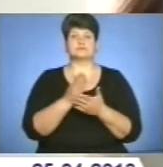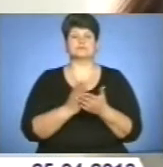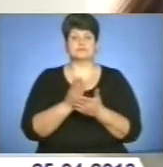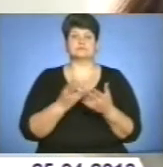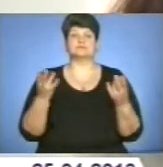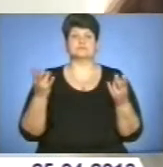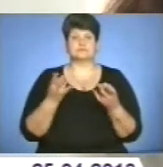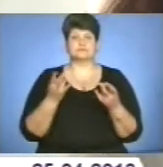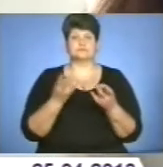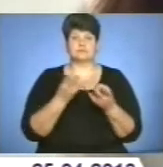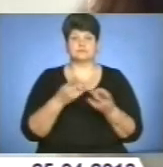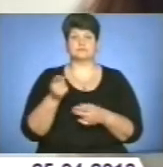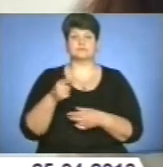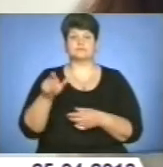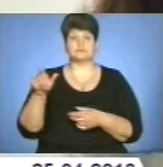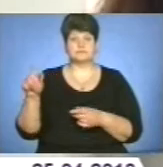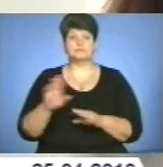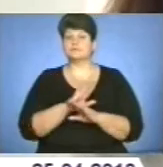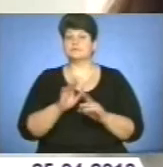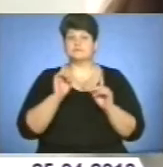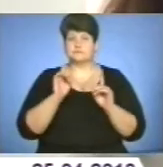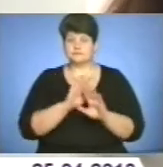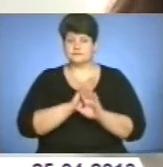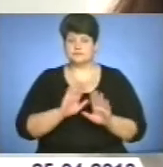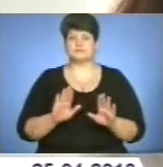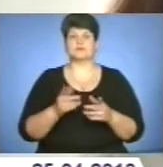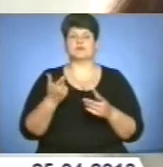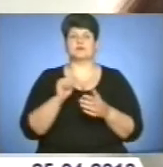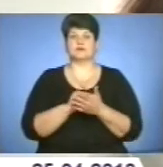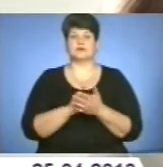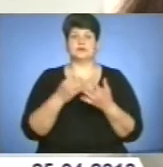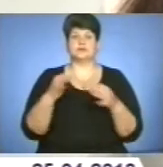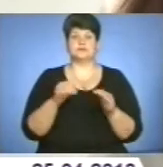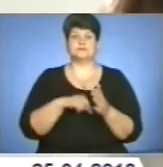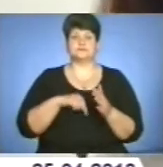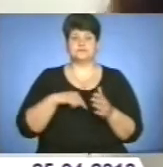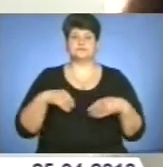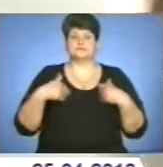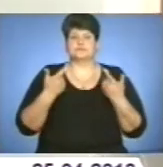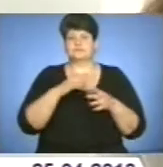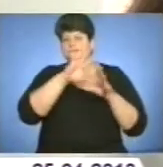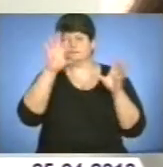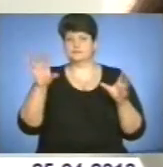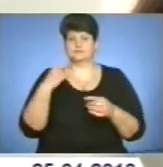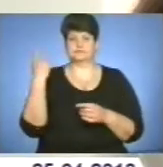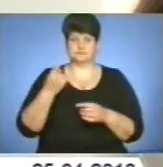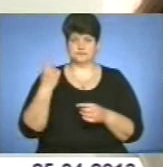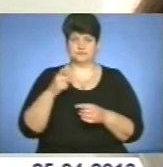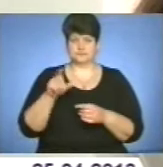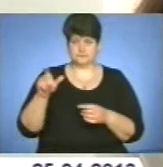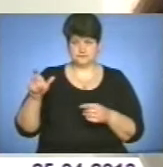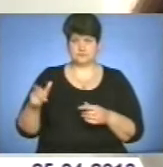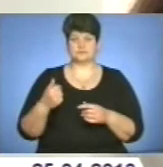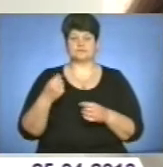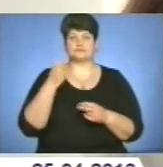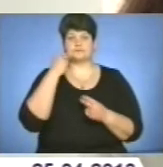тернополянам, і не тільки тернополянам, оскільки за документами дозвільного характеру до нас звертаються мешканців цієї області. Перевага є в